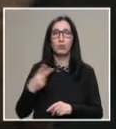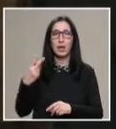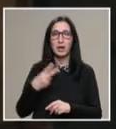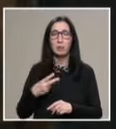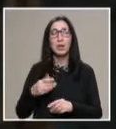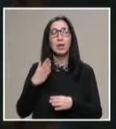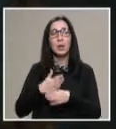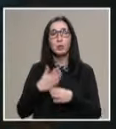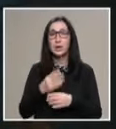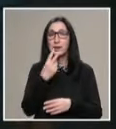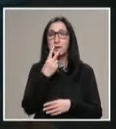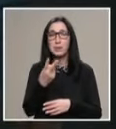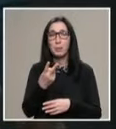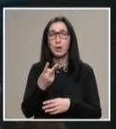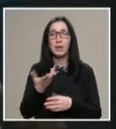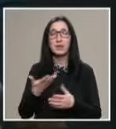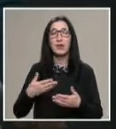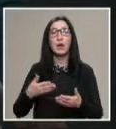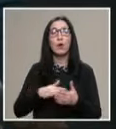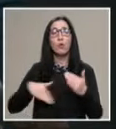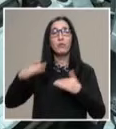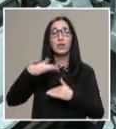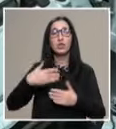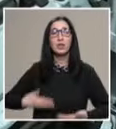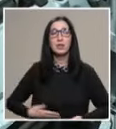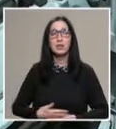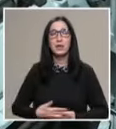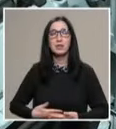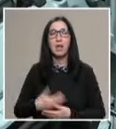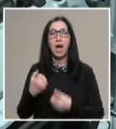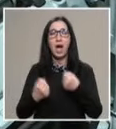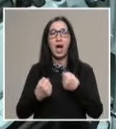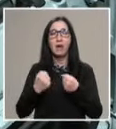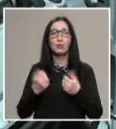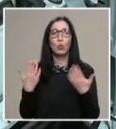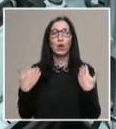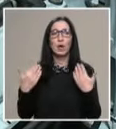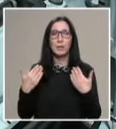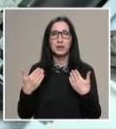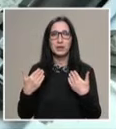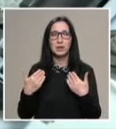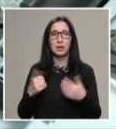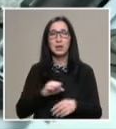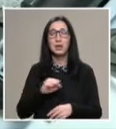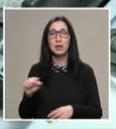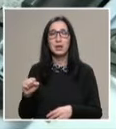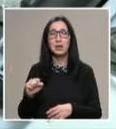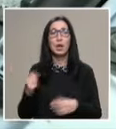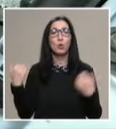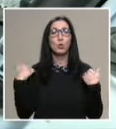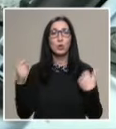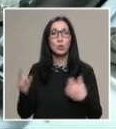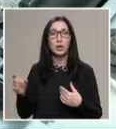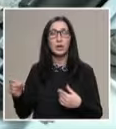Напоследък се забелязва увеличение интереса към автоклиматици, курсовите за климатици. И от